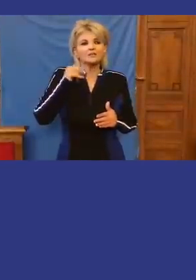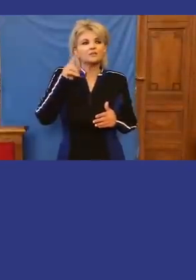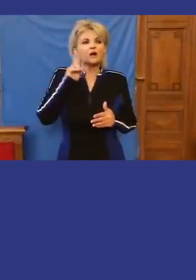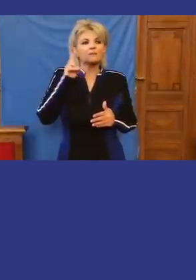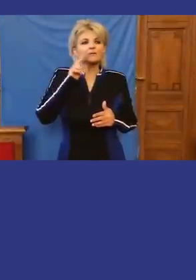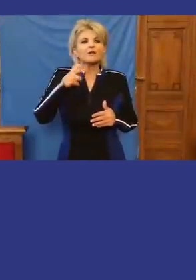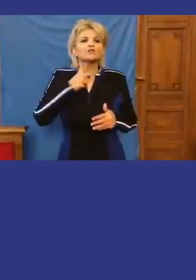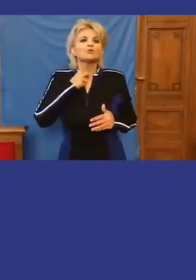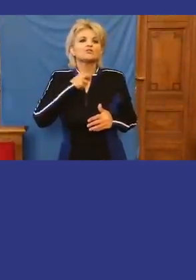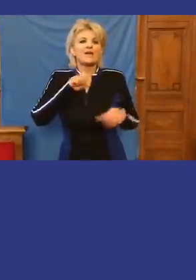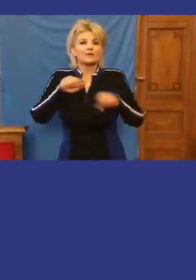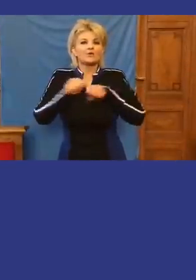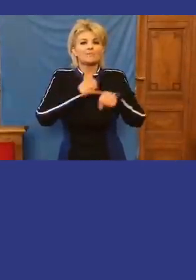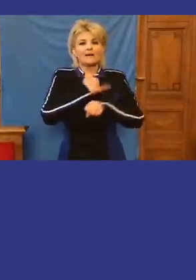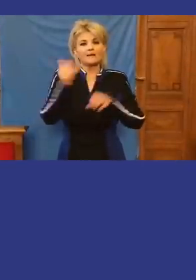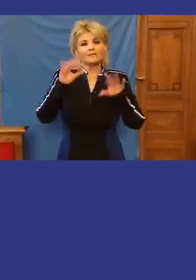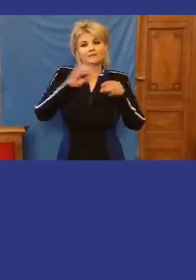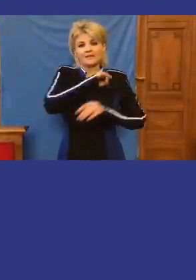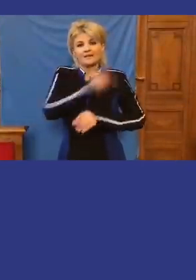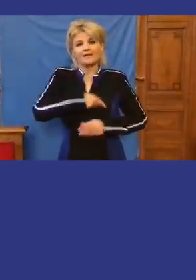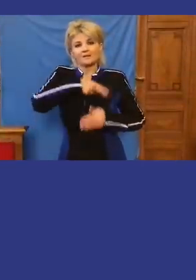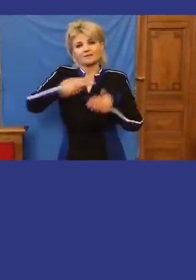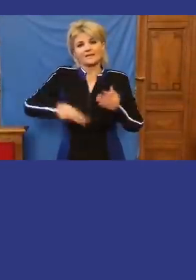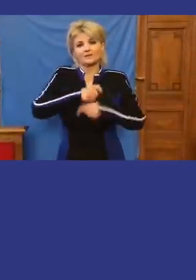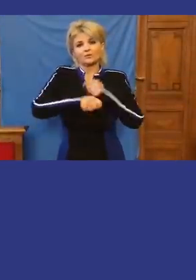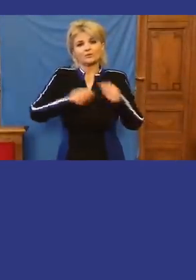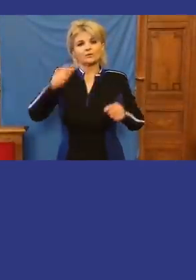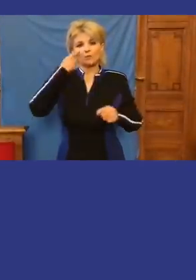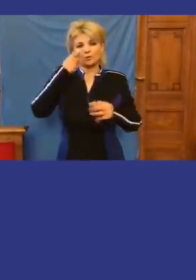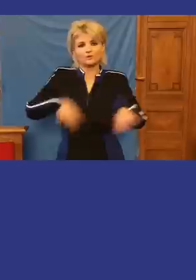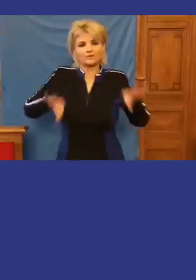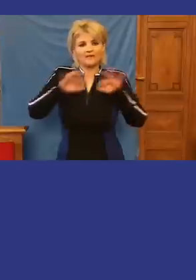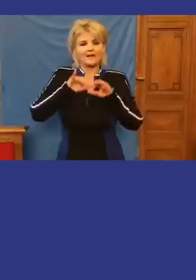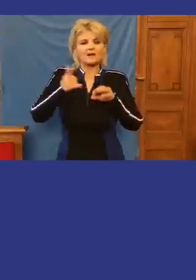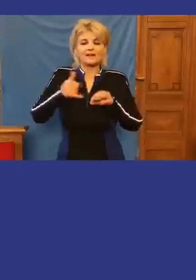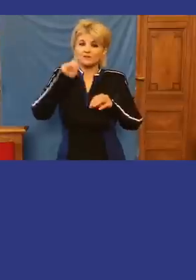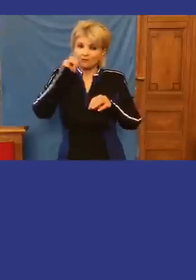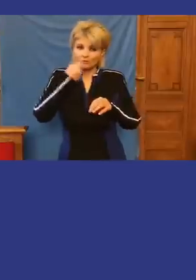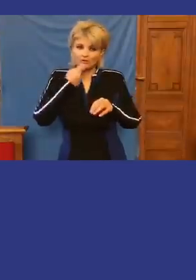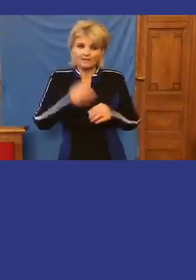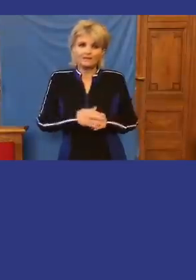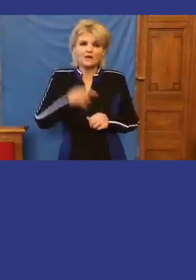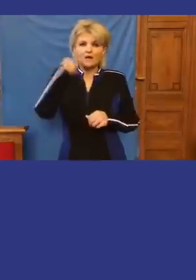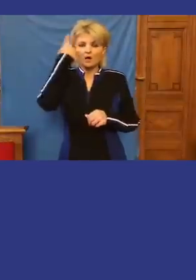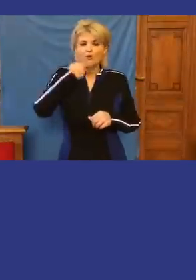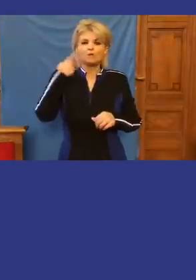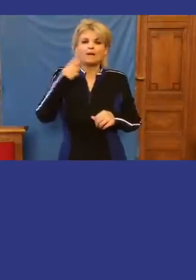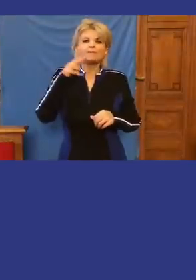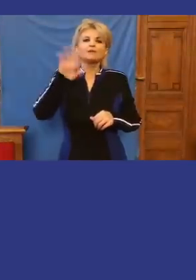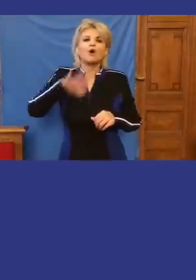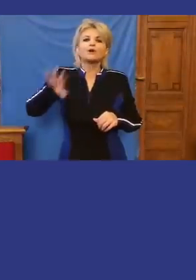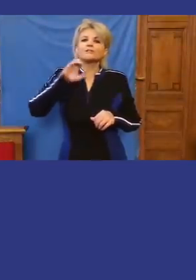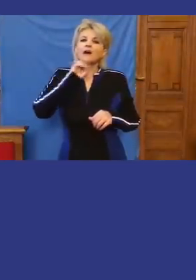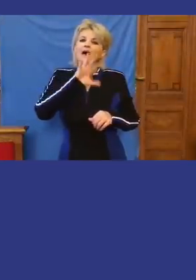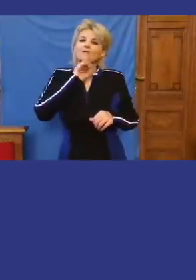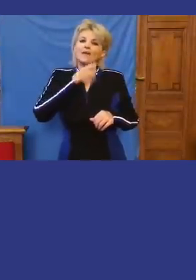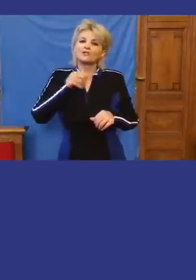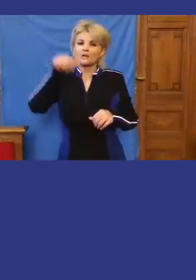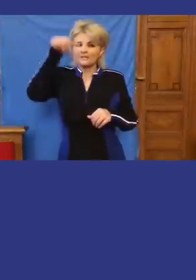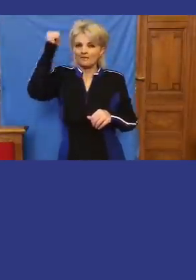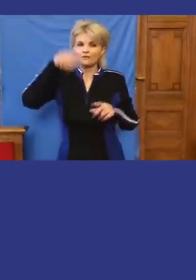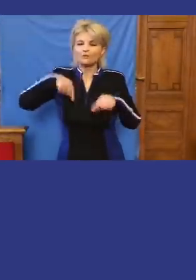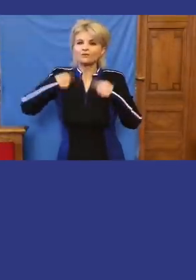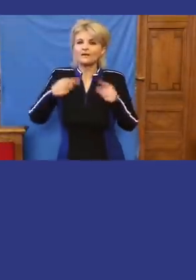Gyurcsány kormány évtizedes energiaszerződést kötött Oroszországgal és azt titkosította, Orbán Viktor ezt hazaárulásnak nevezte.